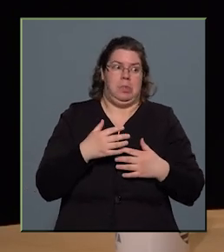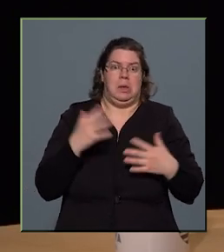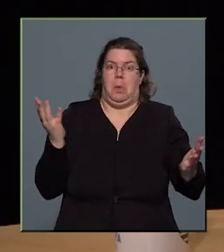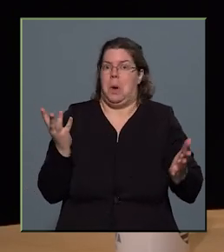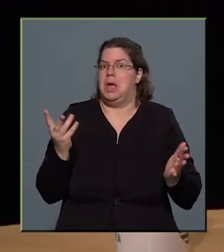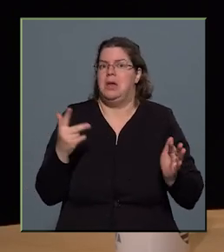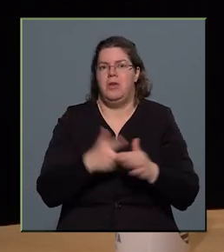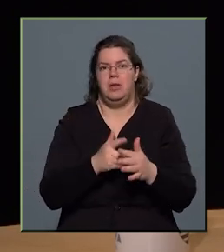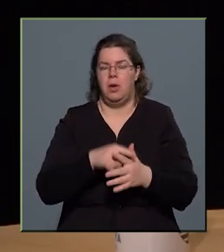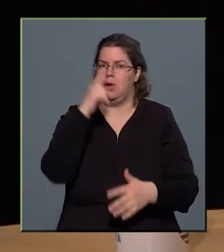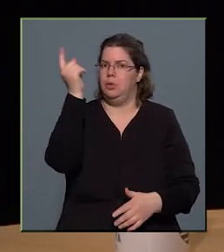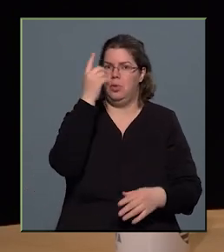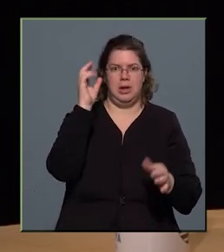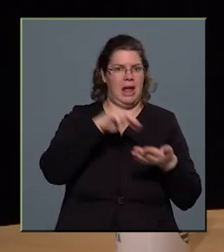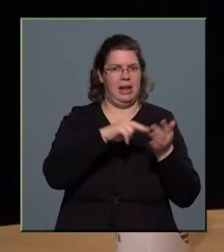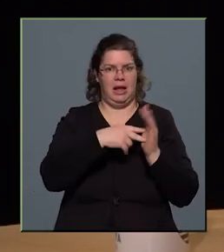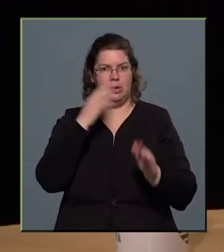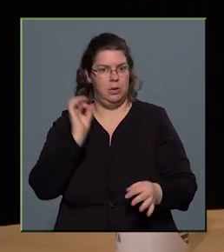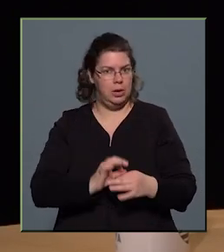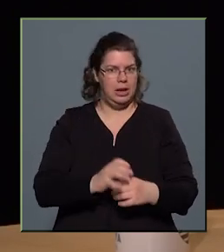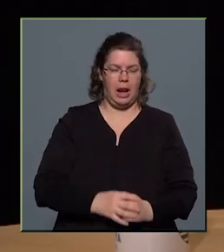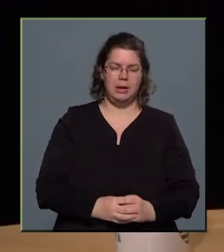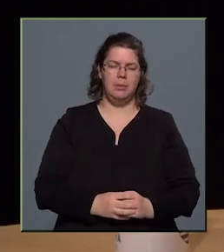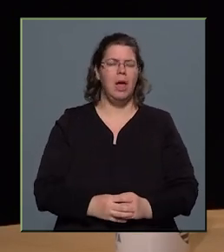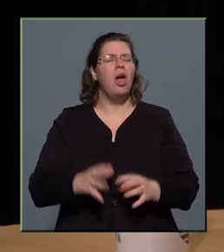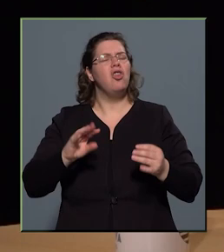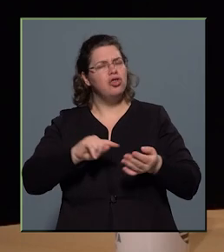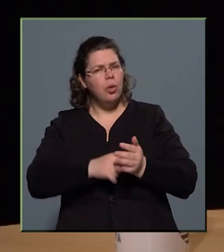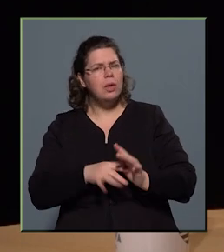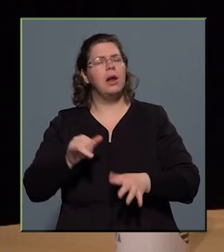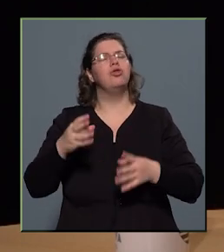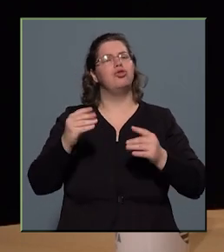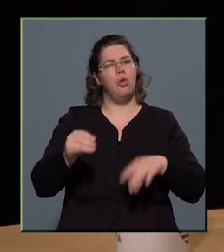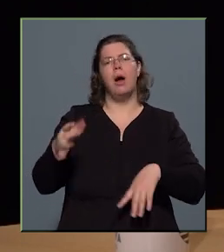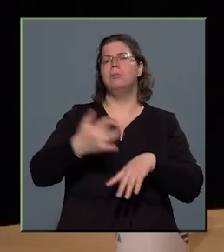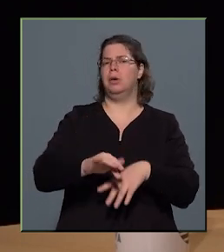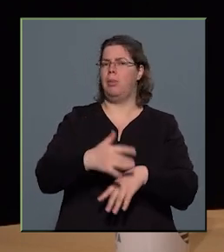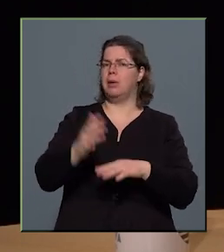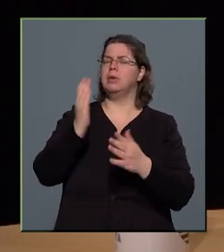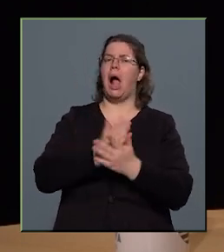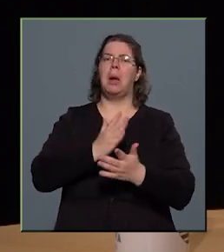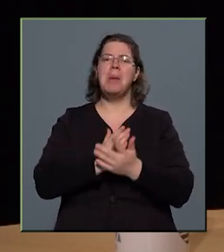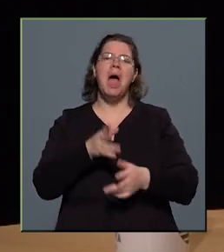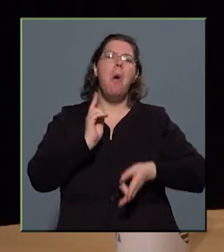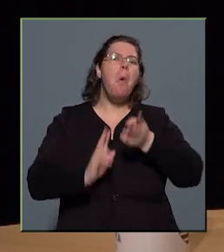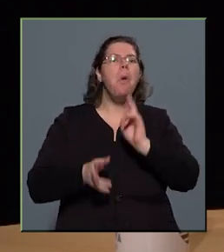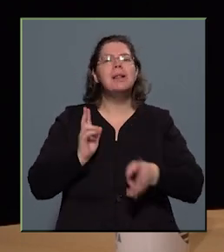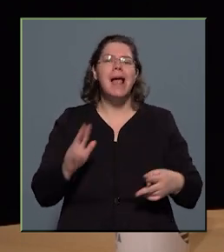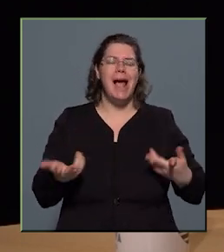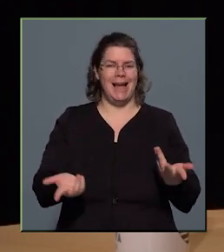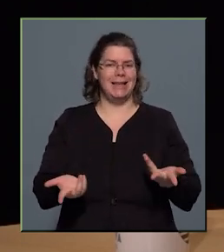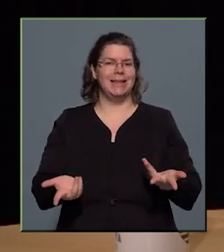az űrtechnika történetében. Sokszor és sokan próbálkoztak már, hogy hogy lehetne